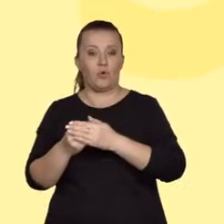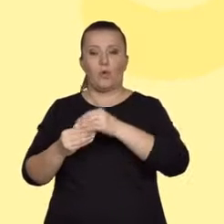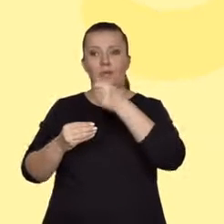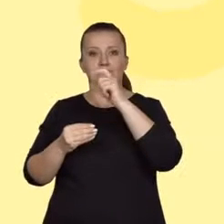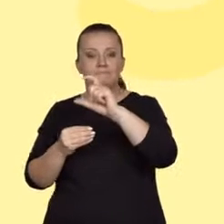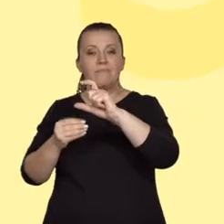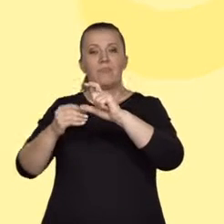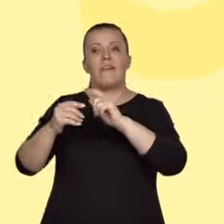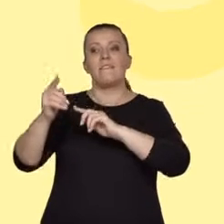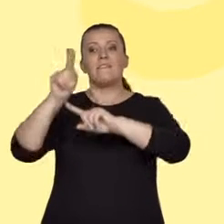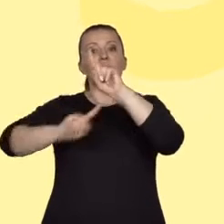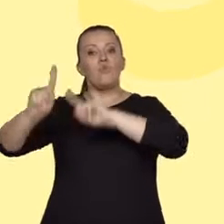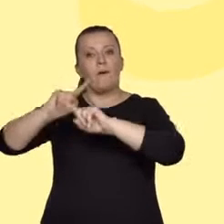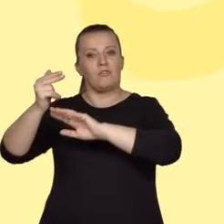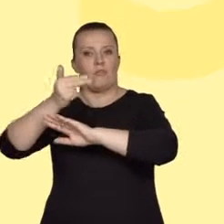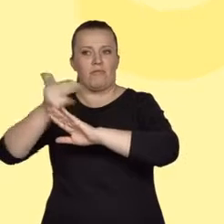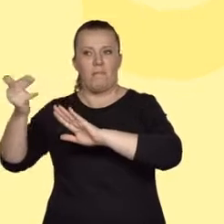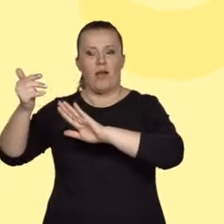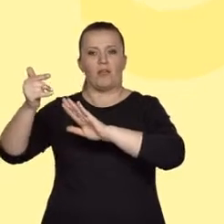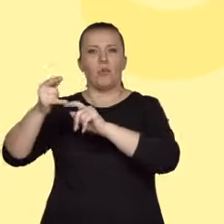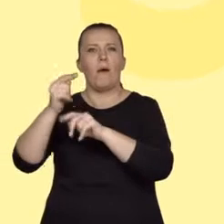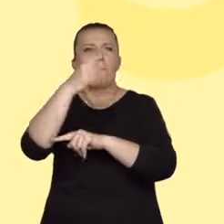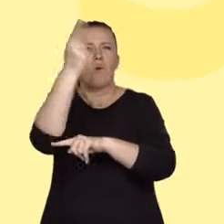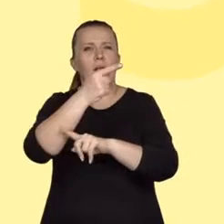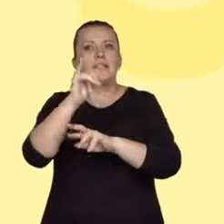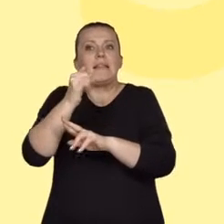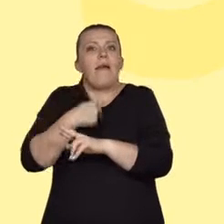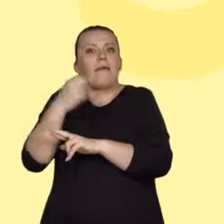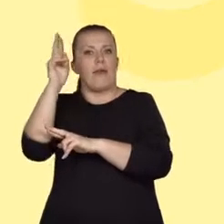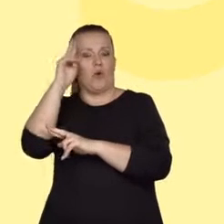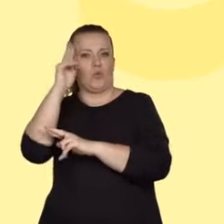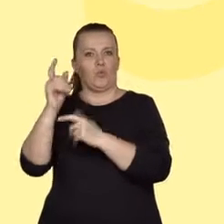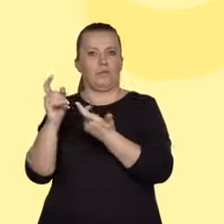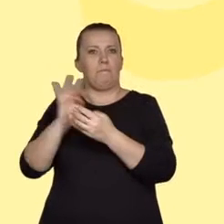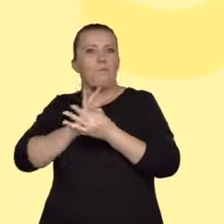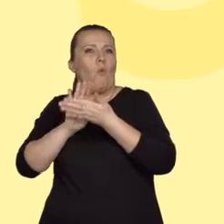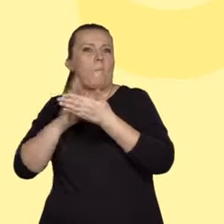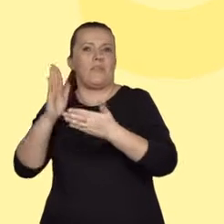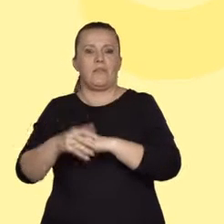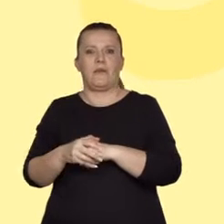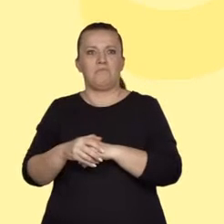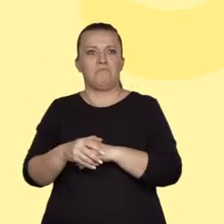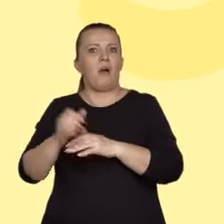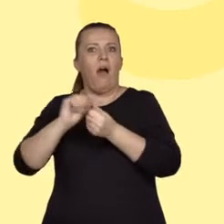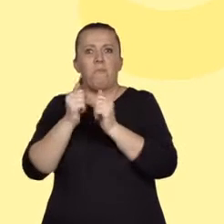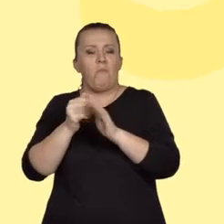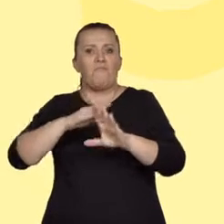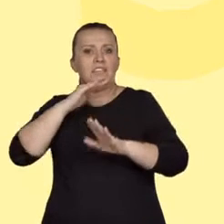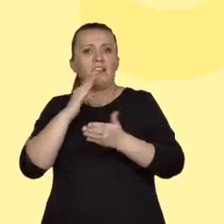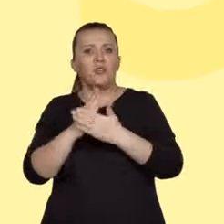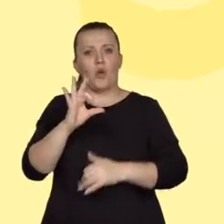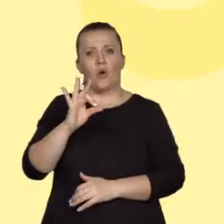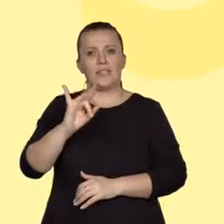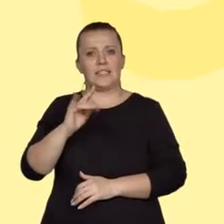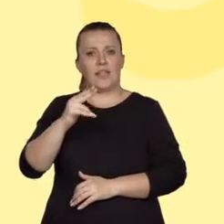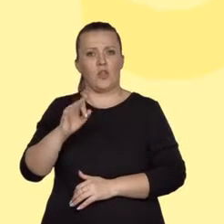Tego, jak rozumiemy polecenie, co jest dla nas w nim najważniejsze. To może być znalezienie synonimów. To zresztą istotna kwestia, bo stanowi